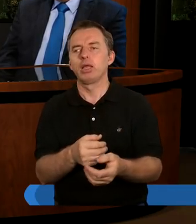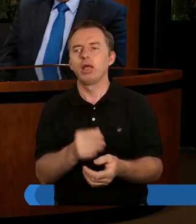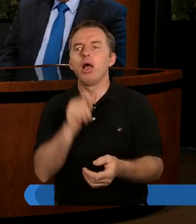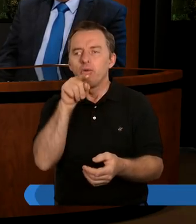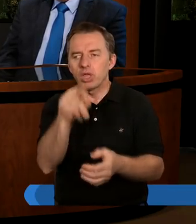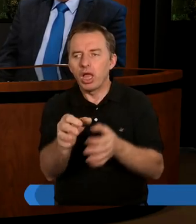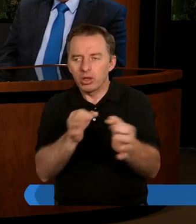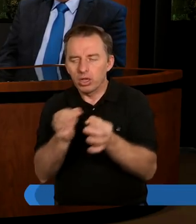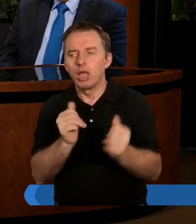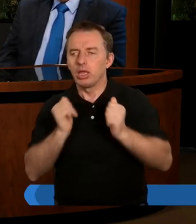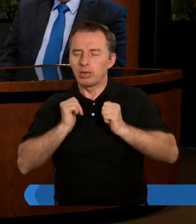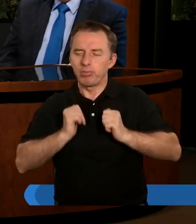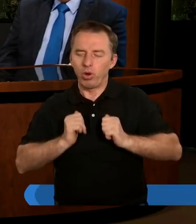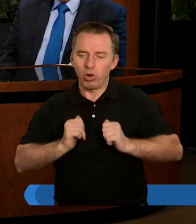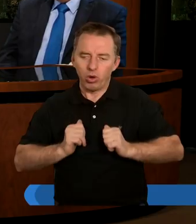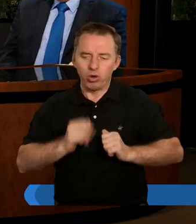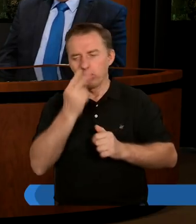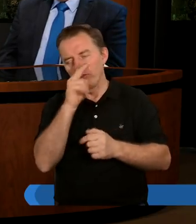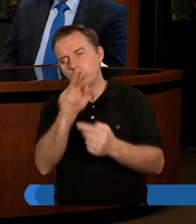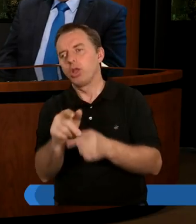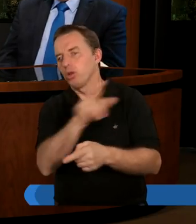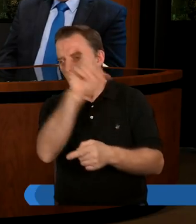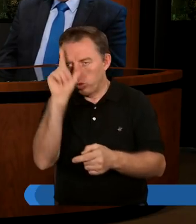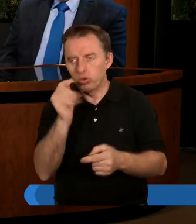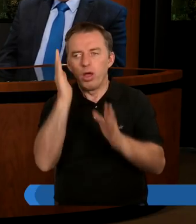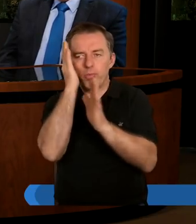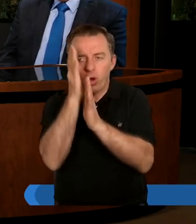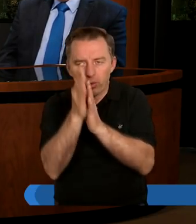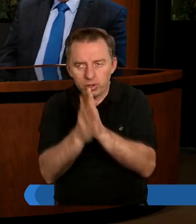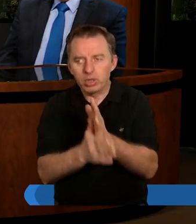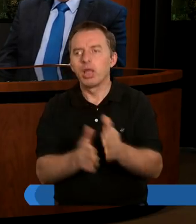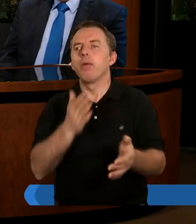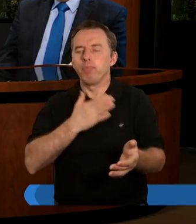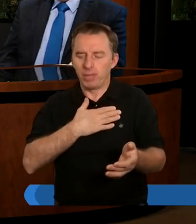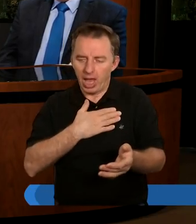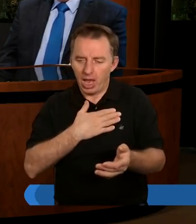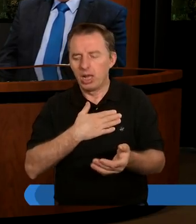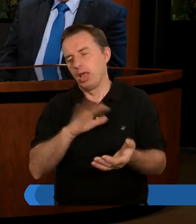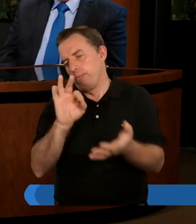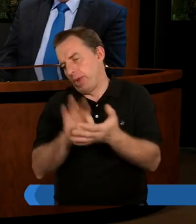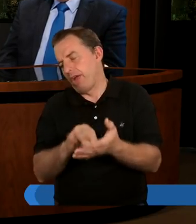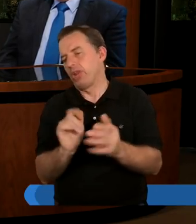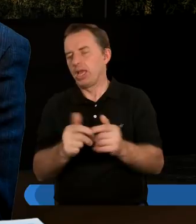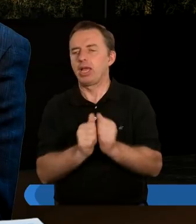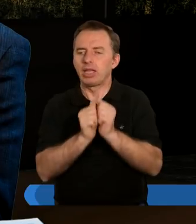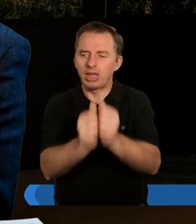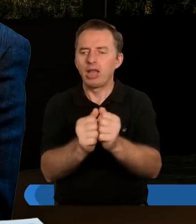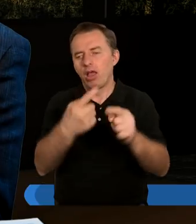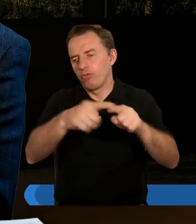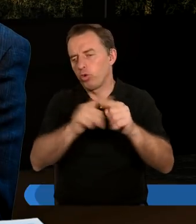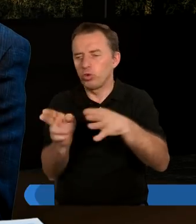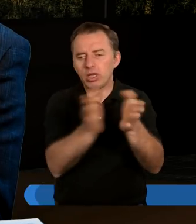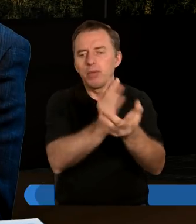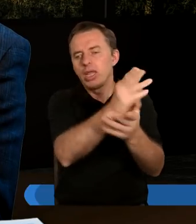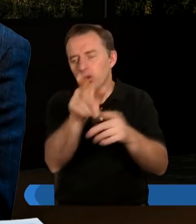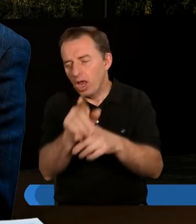Ale ja w tej historii jestem spokojny, bo znam jej koniec i widzę, że ci ludzie po prostu mieli różnicę zdań w pewnej kwestii, ale